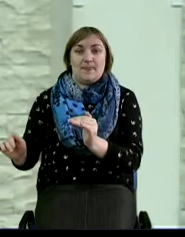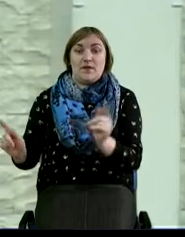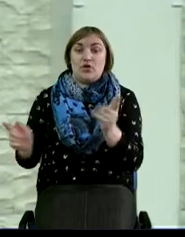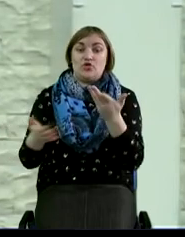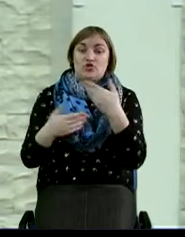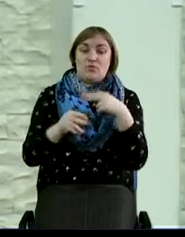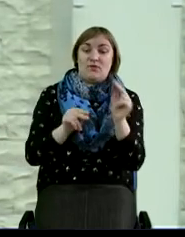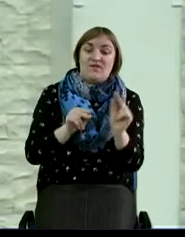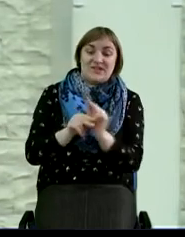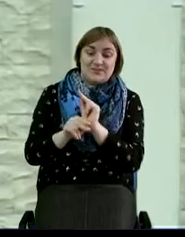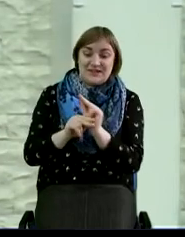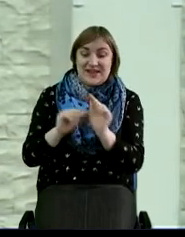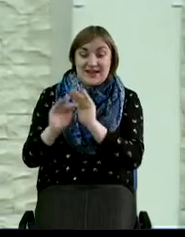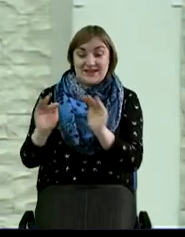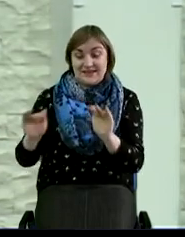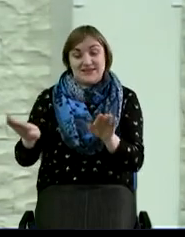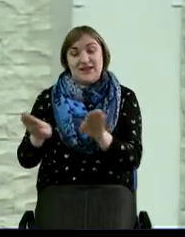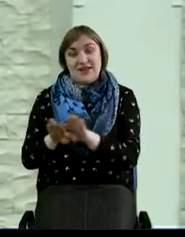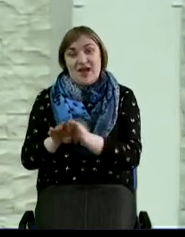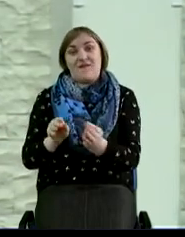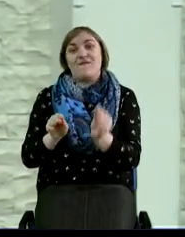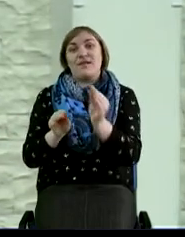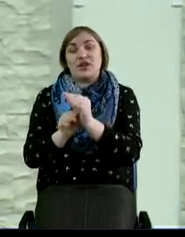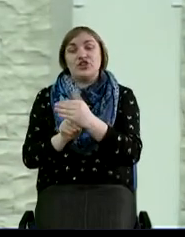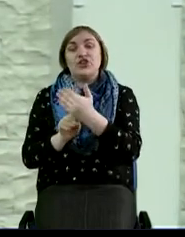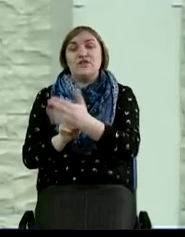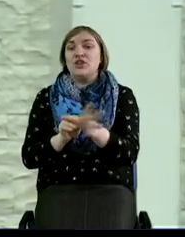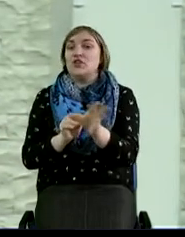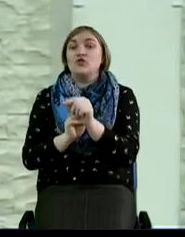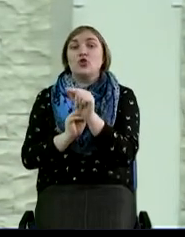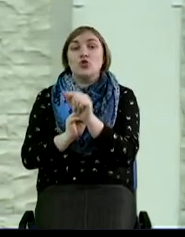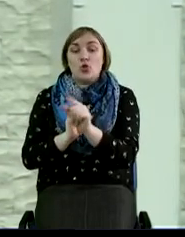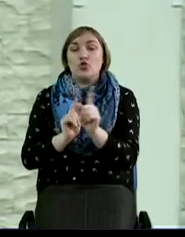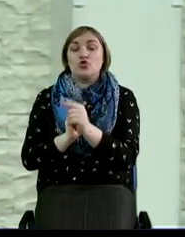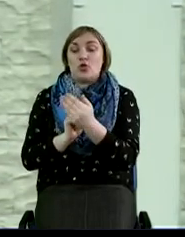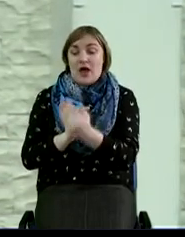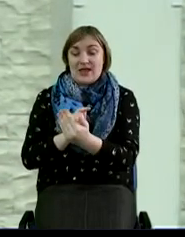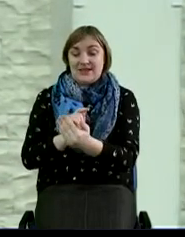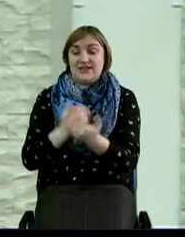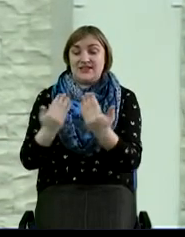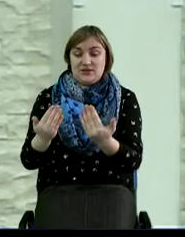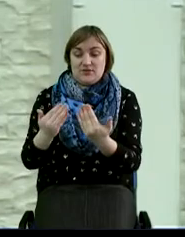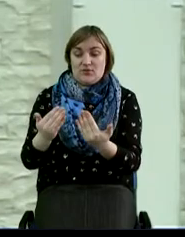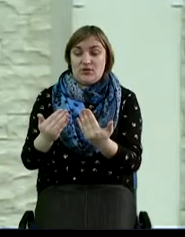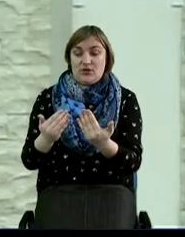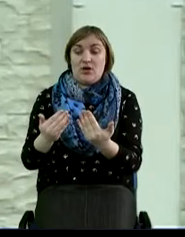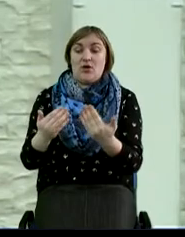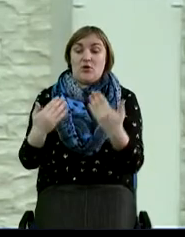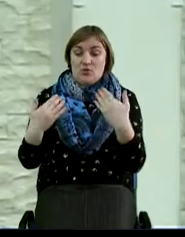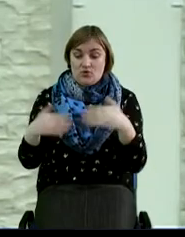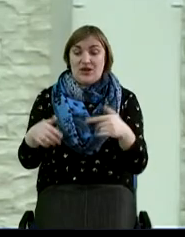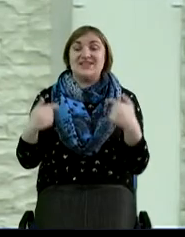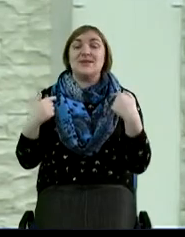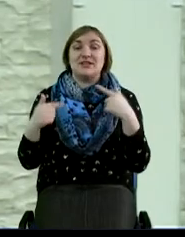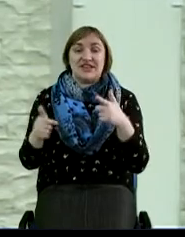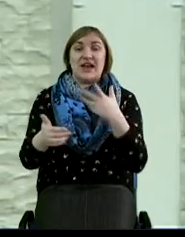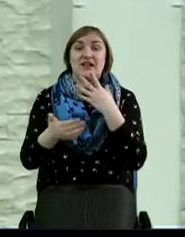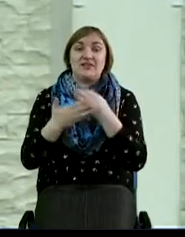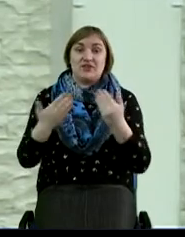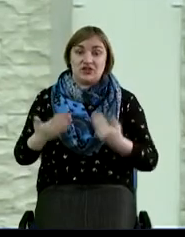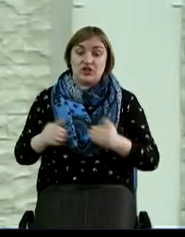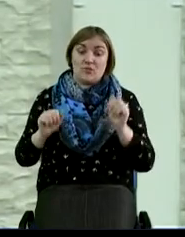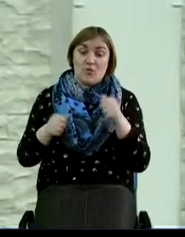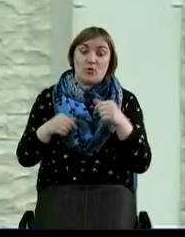воспитали таким образом своих детей и вложили в них все то, что они сегодня настолько самостоятельны в своей жизни, что могут